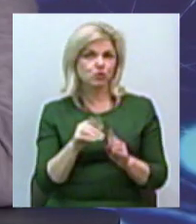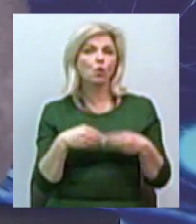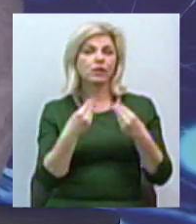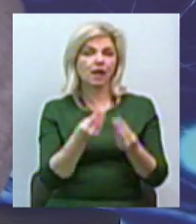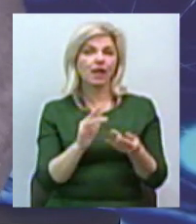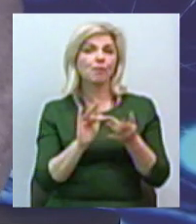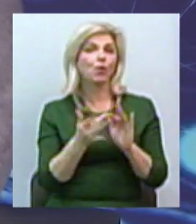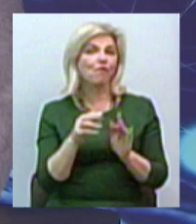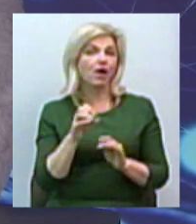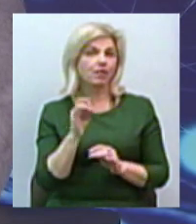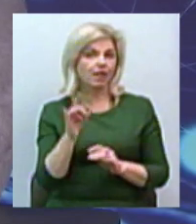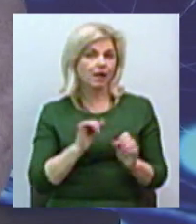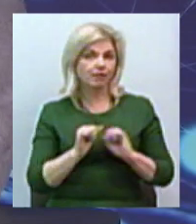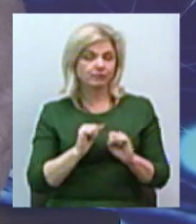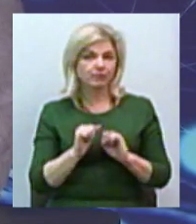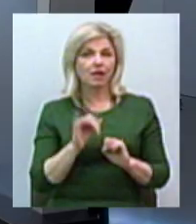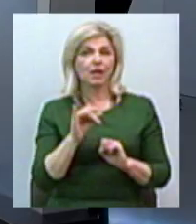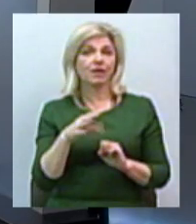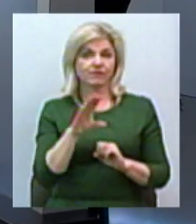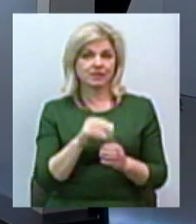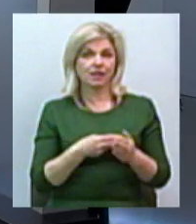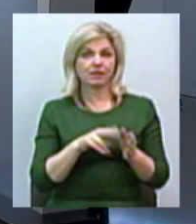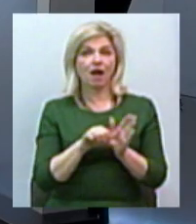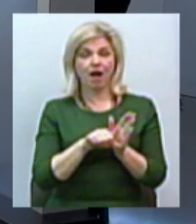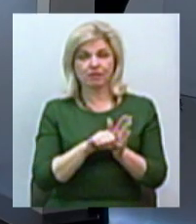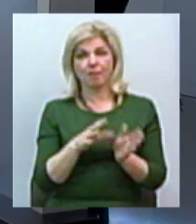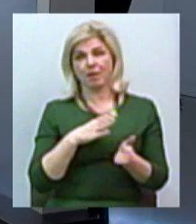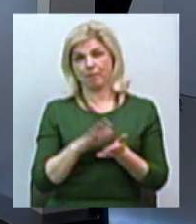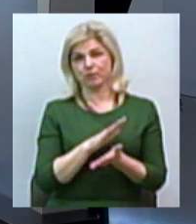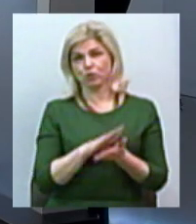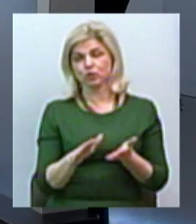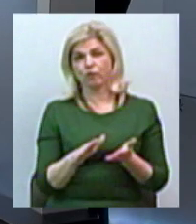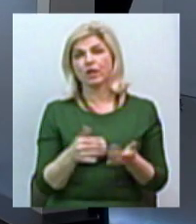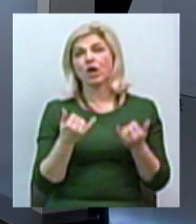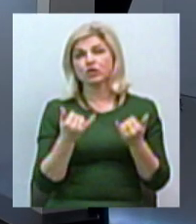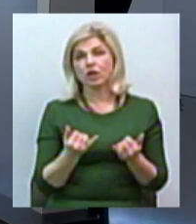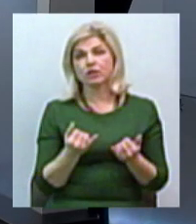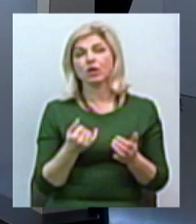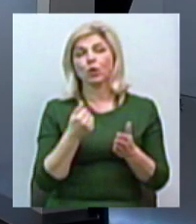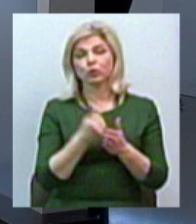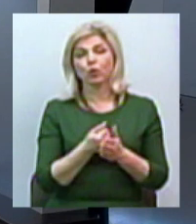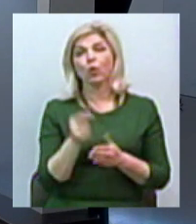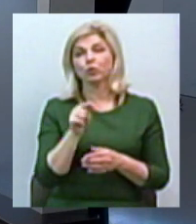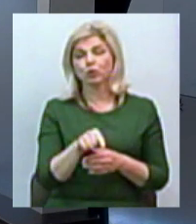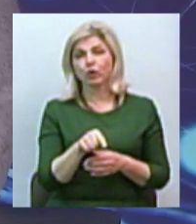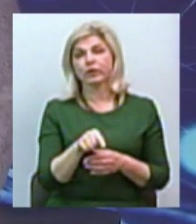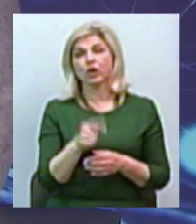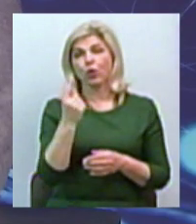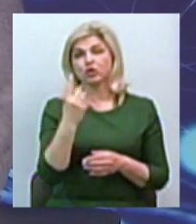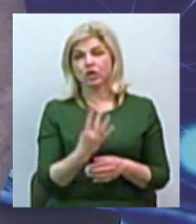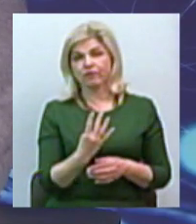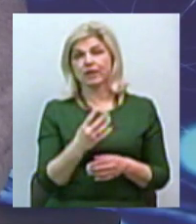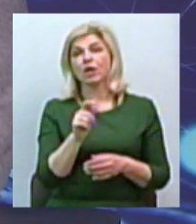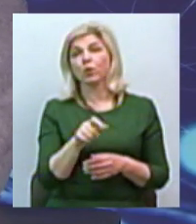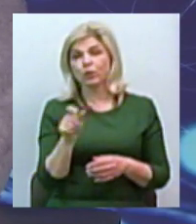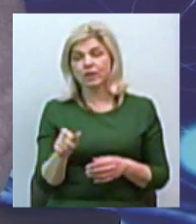Тому ці канали йшли безкоштовні. Зараз це саме у тих, у тої четвертини населення,